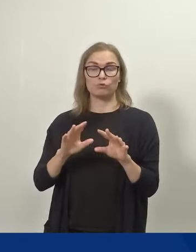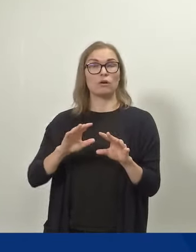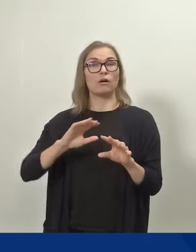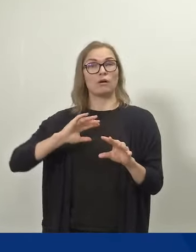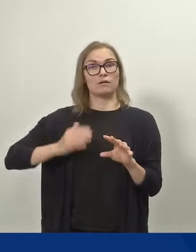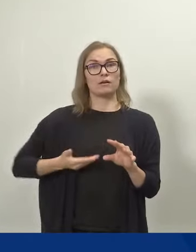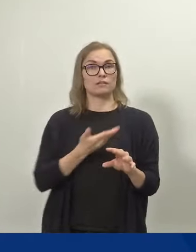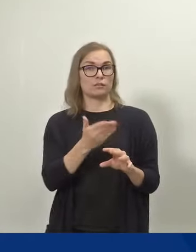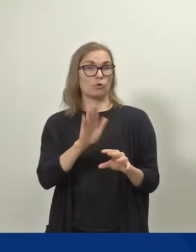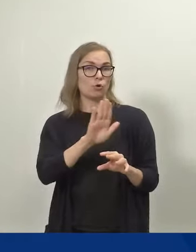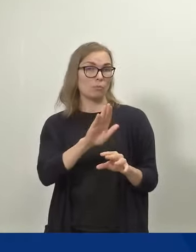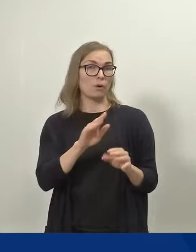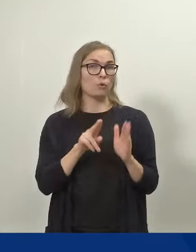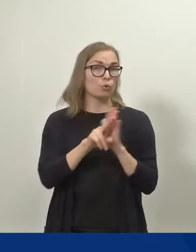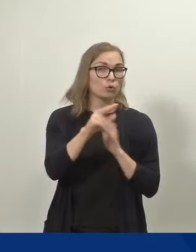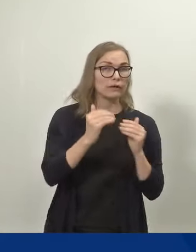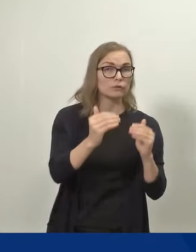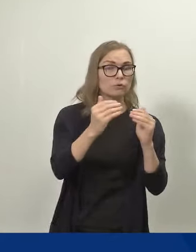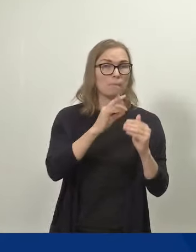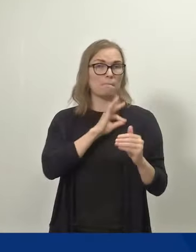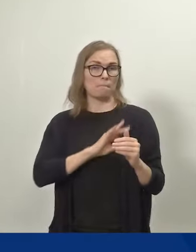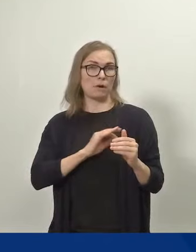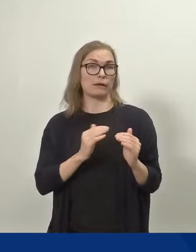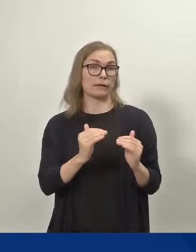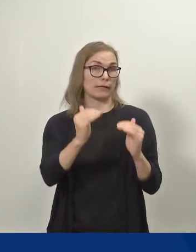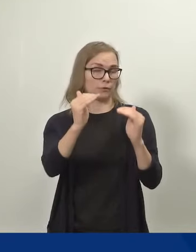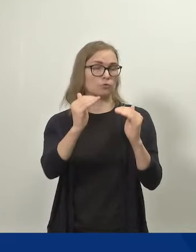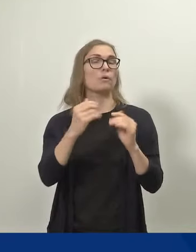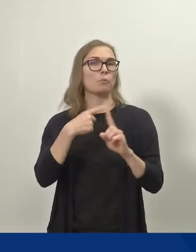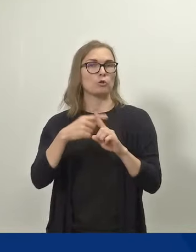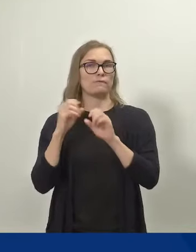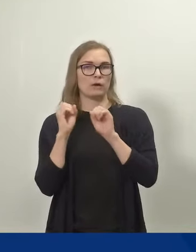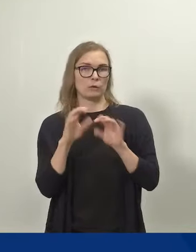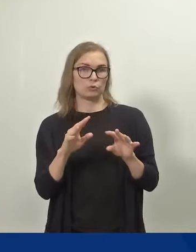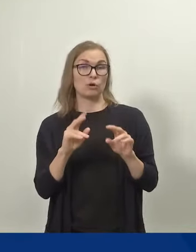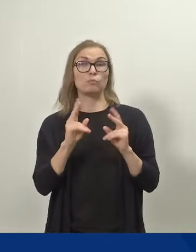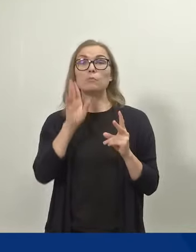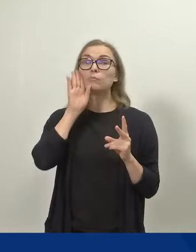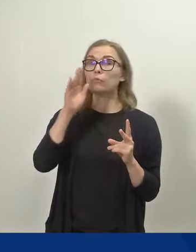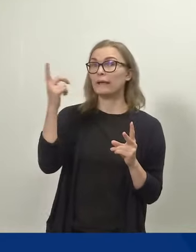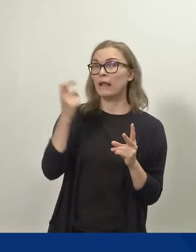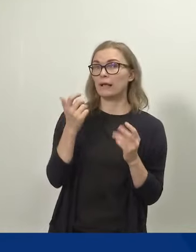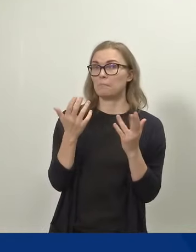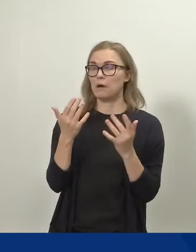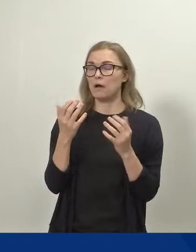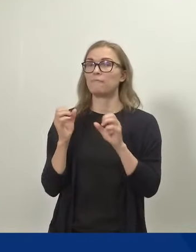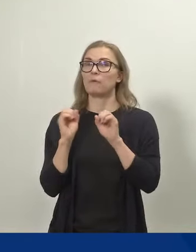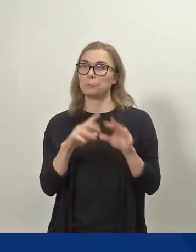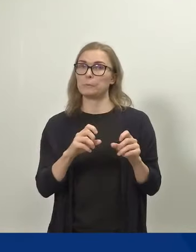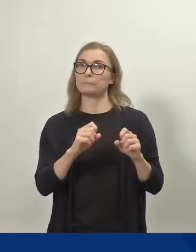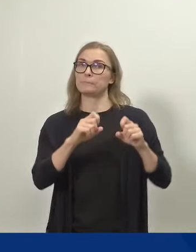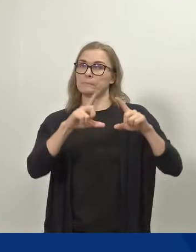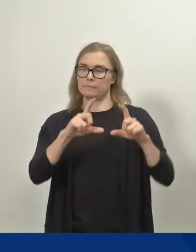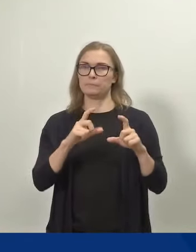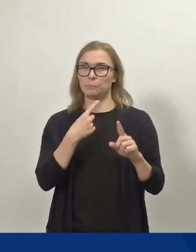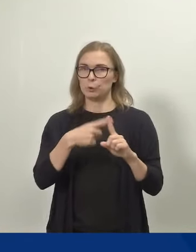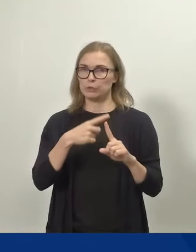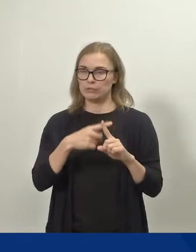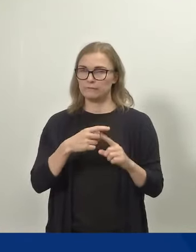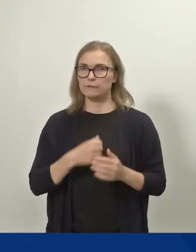naisten uraa ja palkkakehitykseen ja tätä kautta myös tulevien eläkkeiden määriin. Uudistuksella